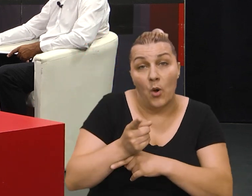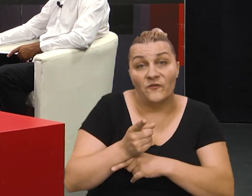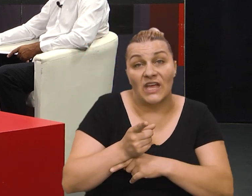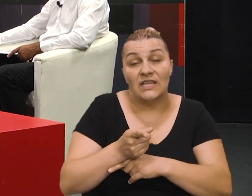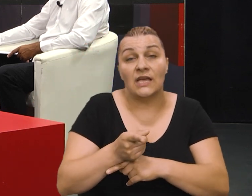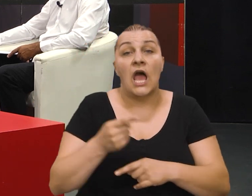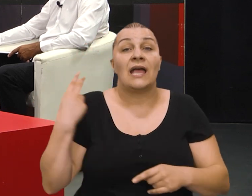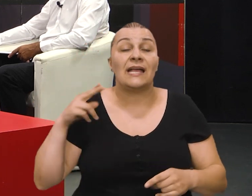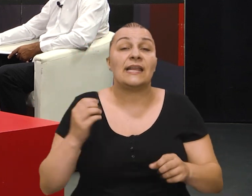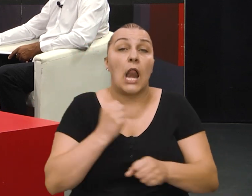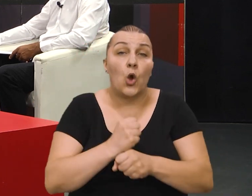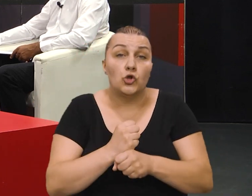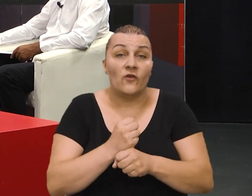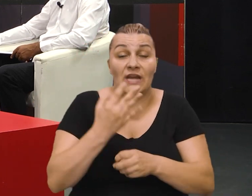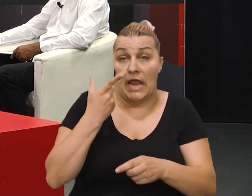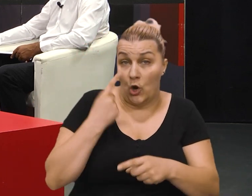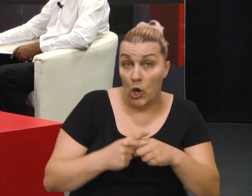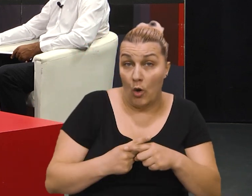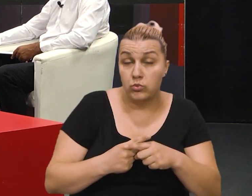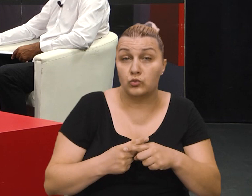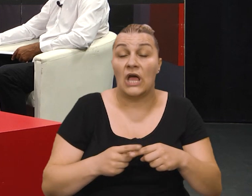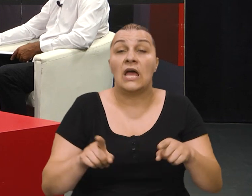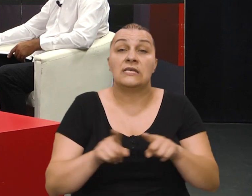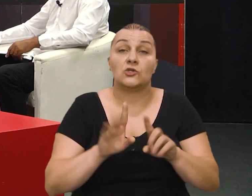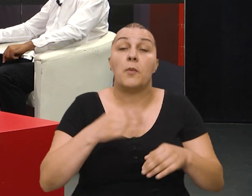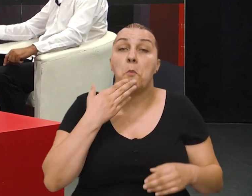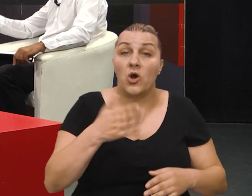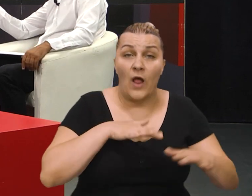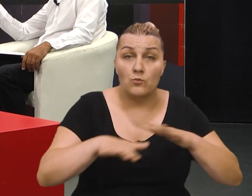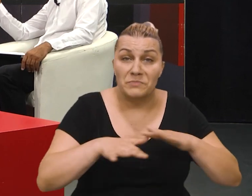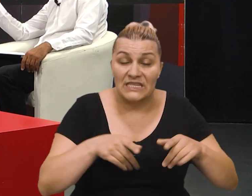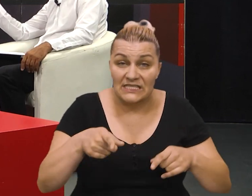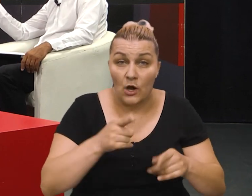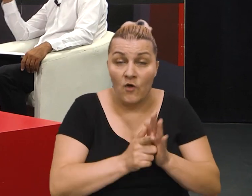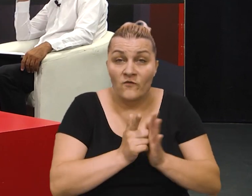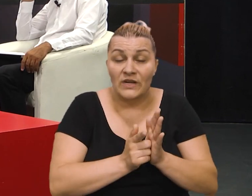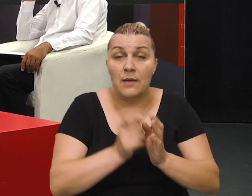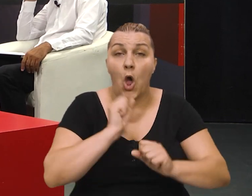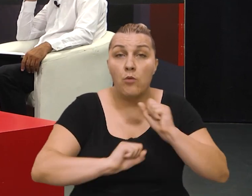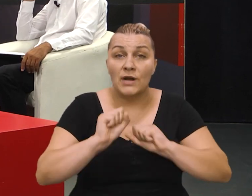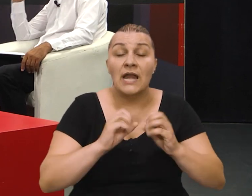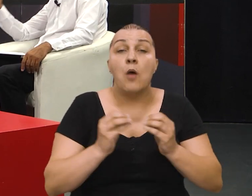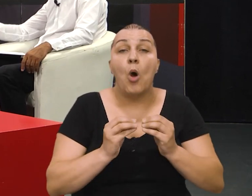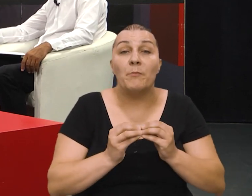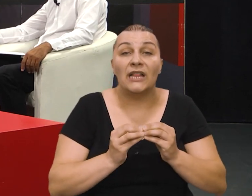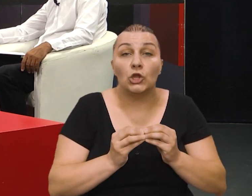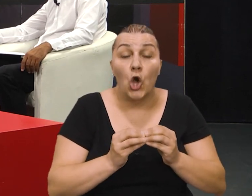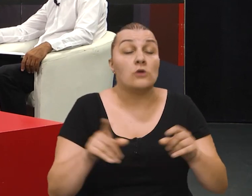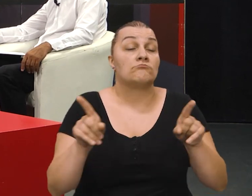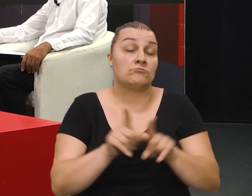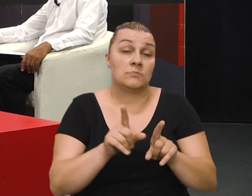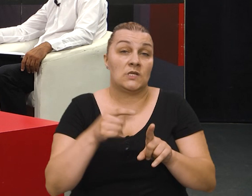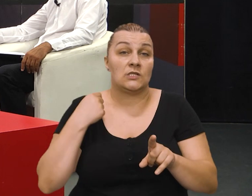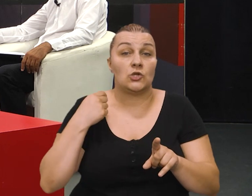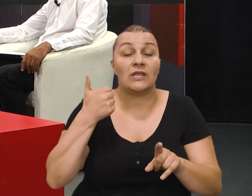zbornog područja generala gotovne u nekoliko navrata. Imamo i pohvalu ministra tada obrane Bobetka a